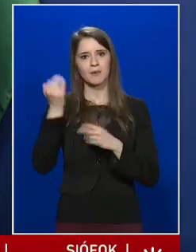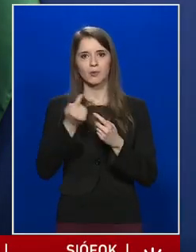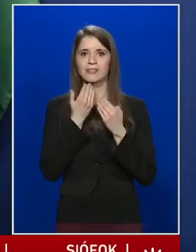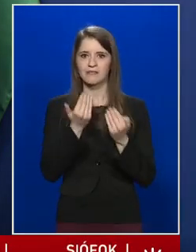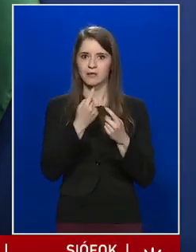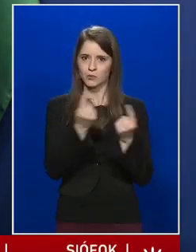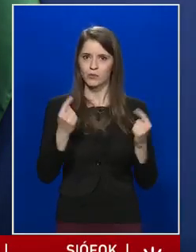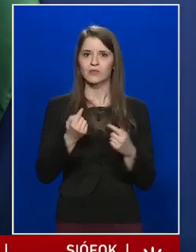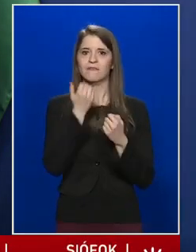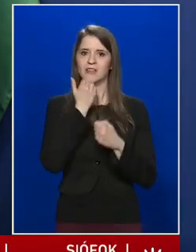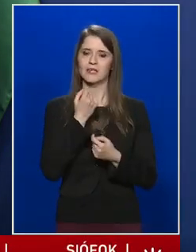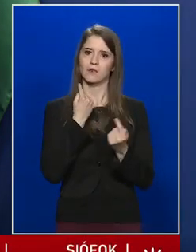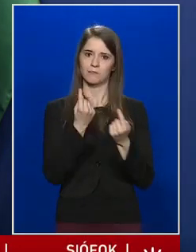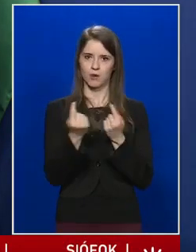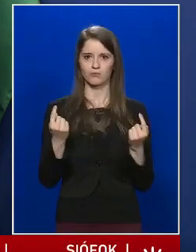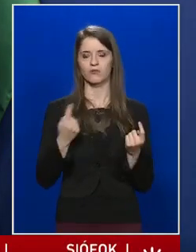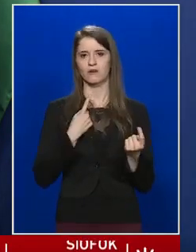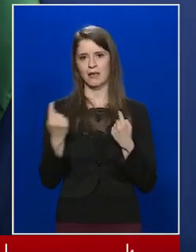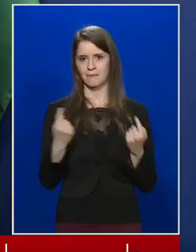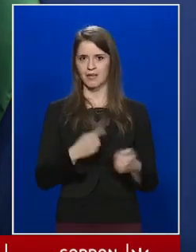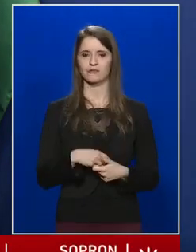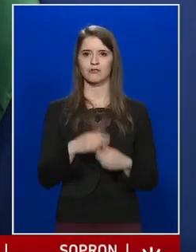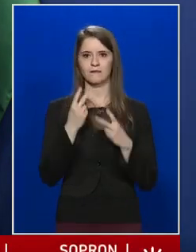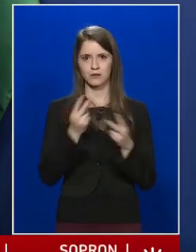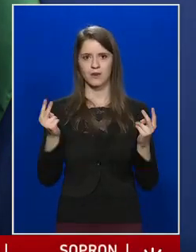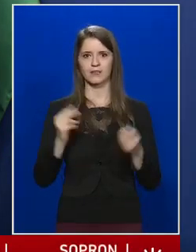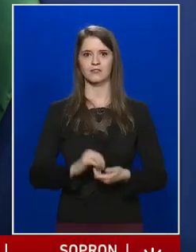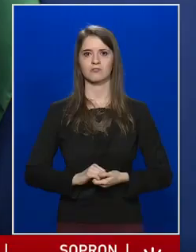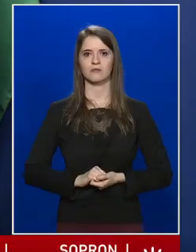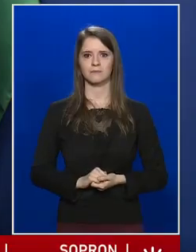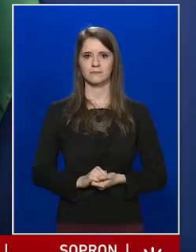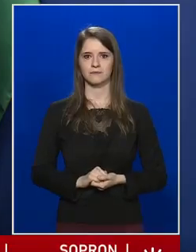Vigyázzanak magukra, vigyázzunk egymásra. Viszontlátásra!